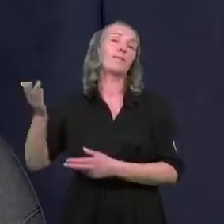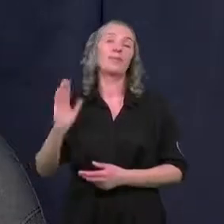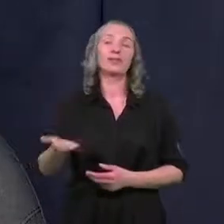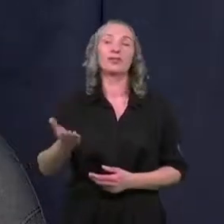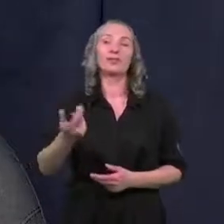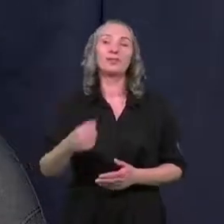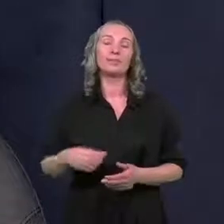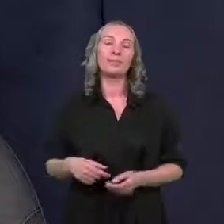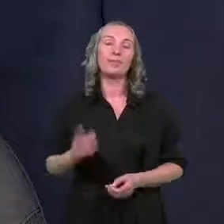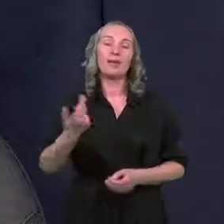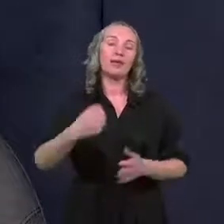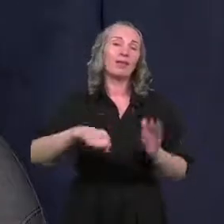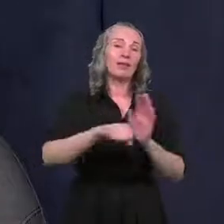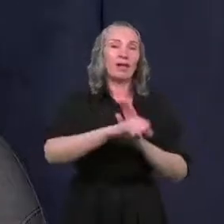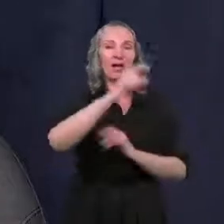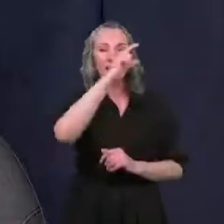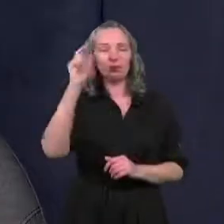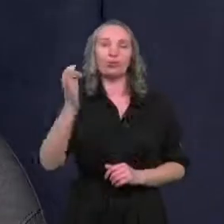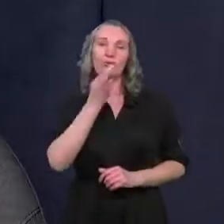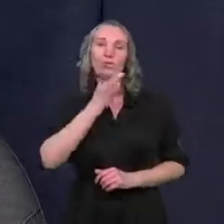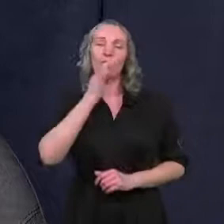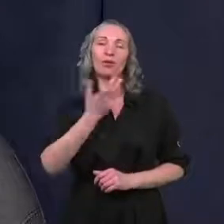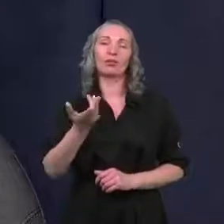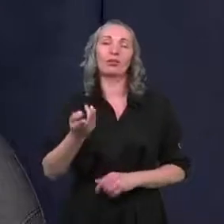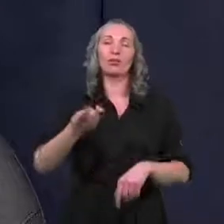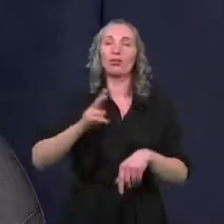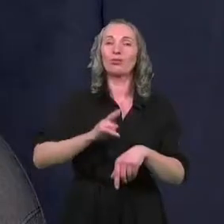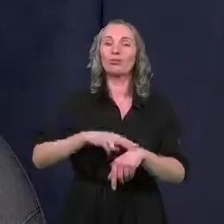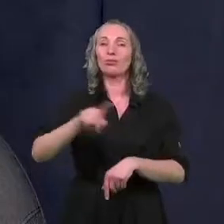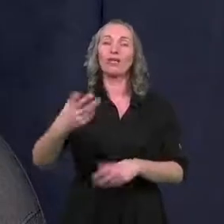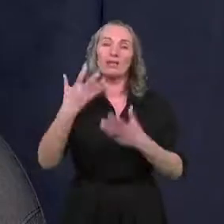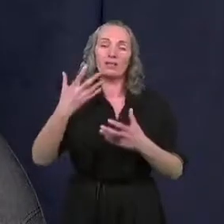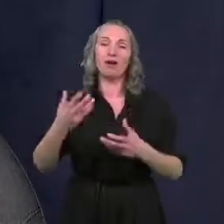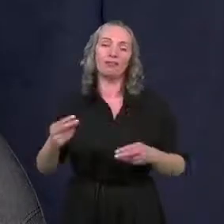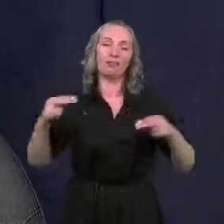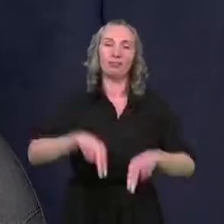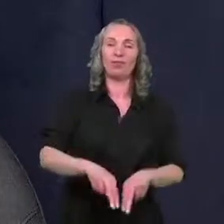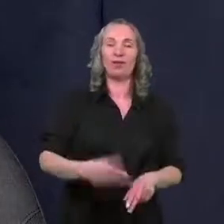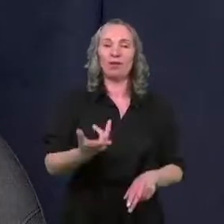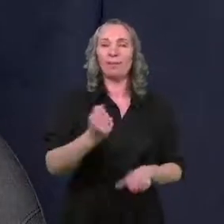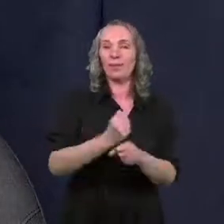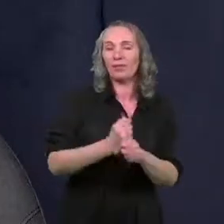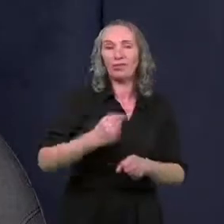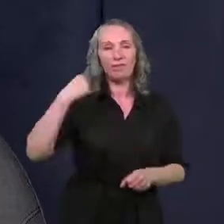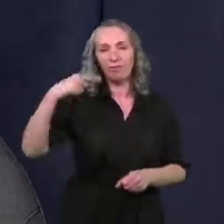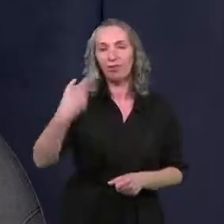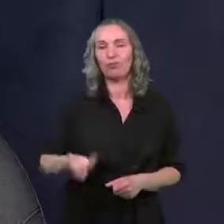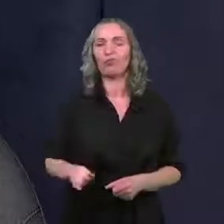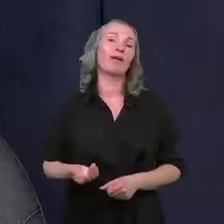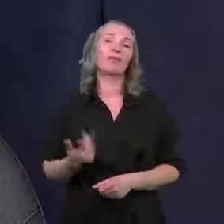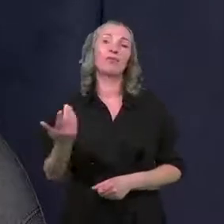będą przeznaczone przede wszystkim dla ludzi młodych, które chcą związać swoją przyszłość zawodową z naszym miastem.